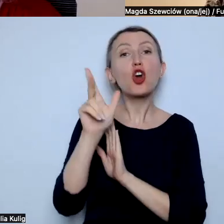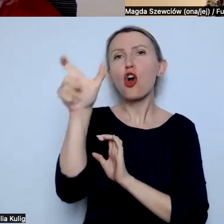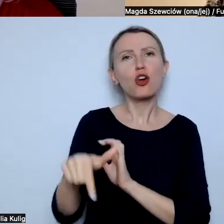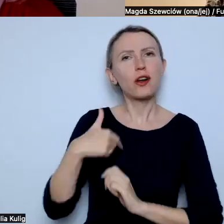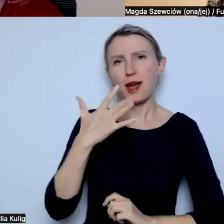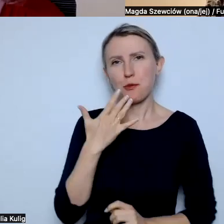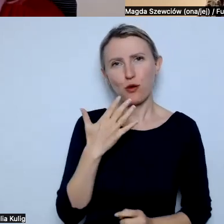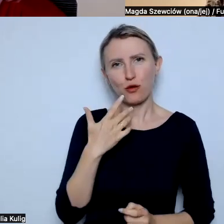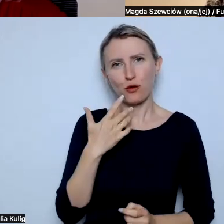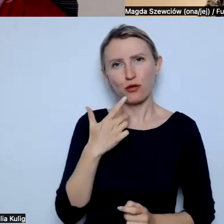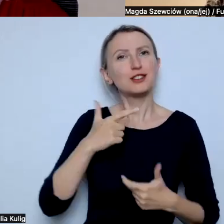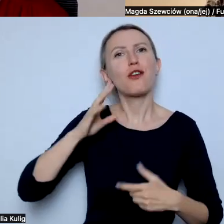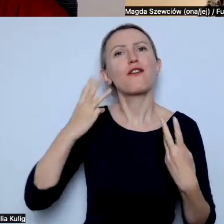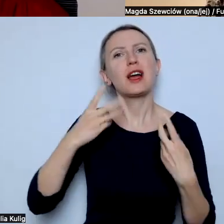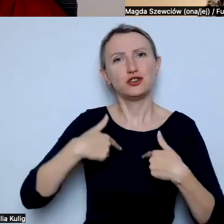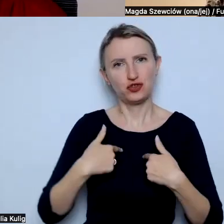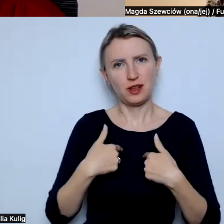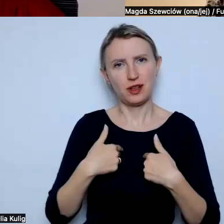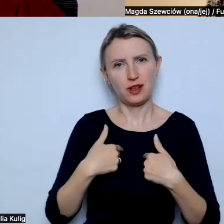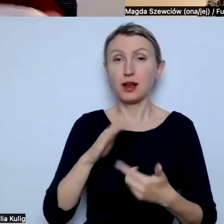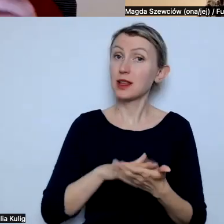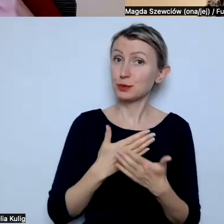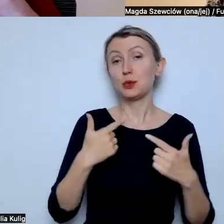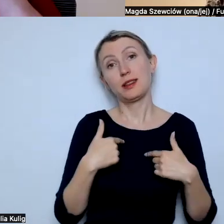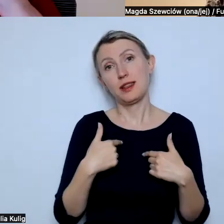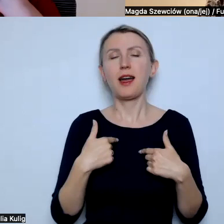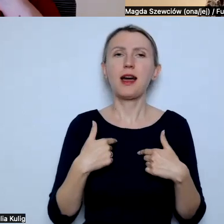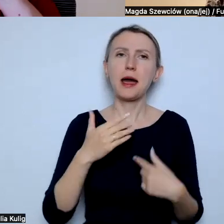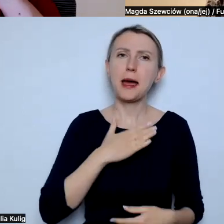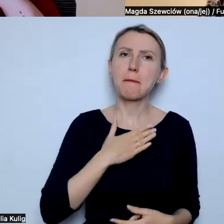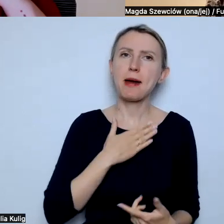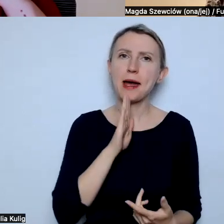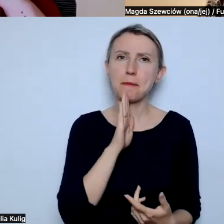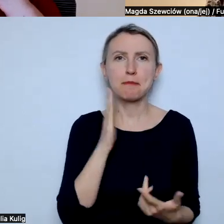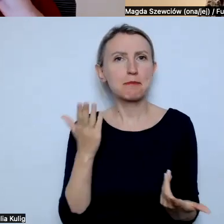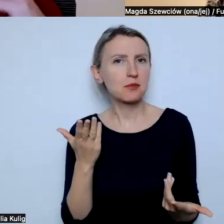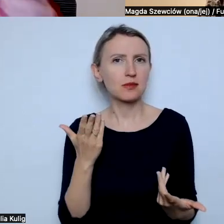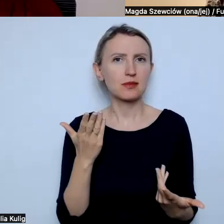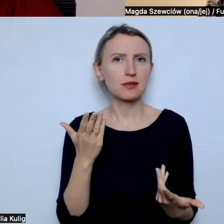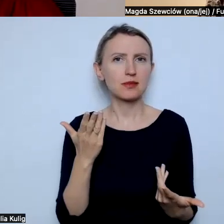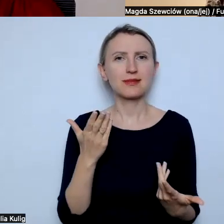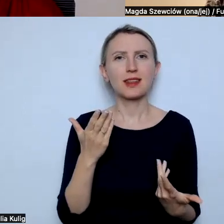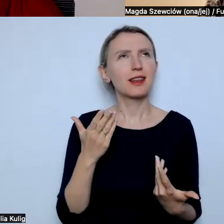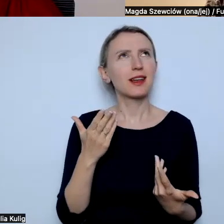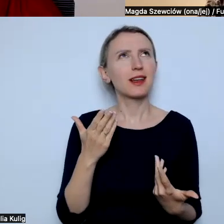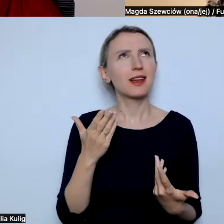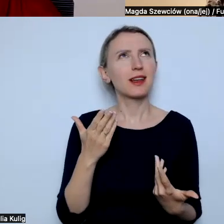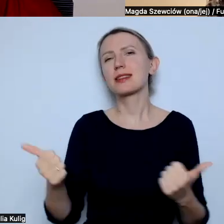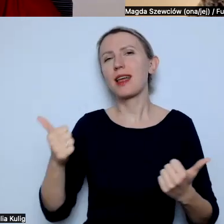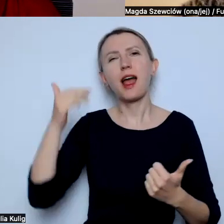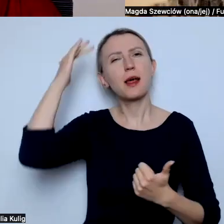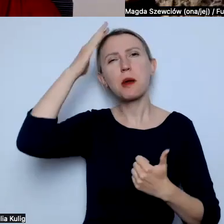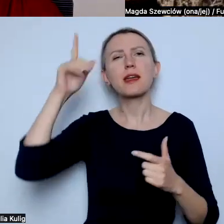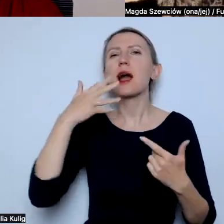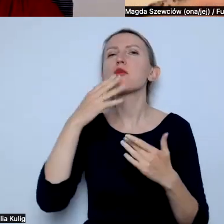na czym mi zależy. Bo jeżeli ja rzeczywiście mam taką dość idylliczne założenie, że ja mówię do wszystkich